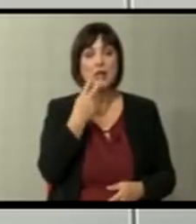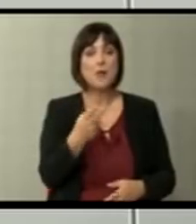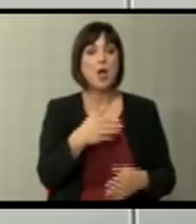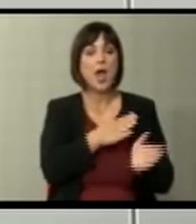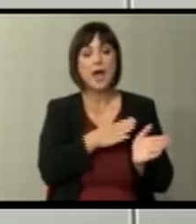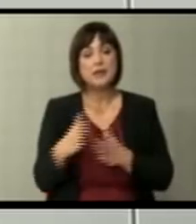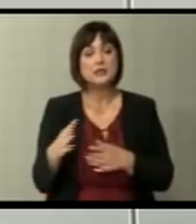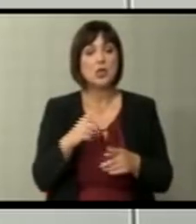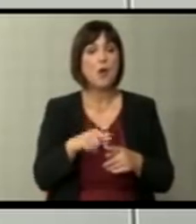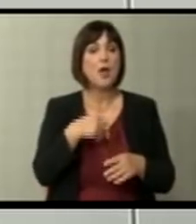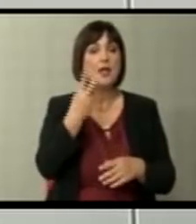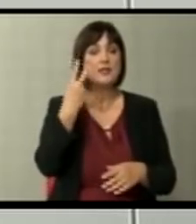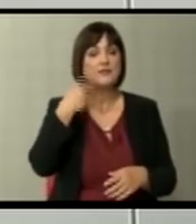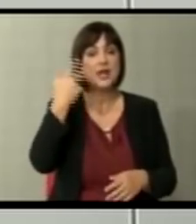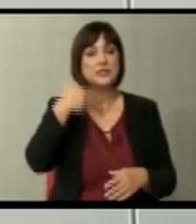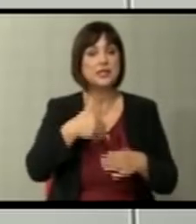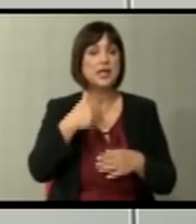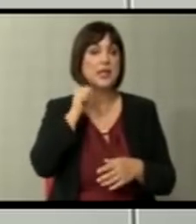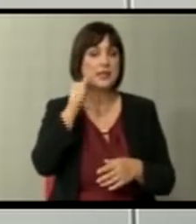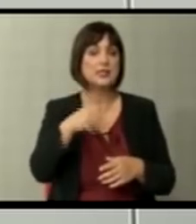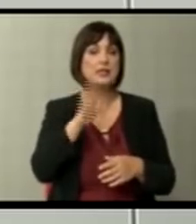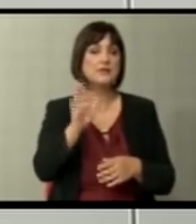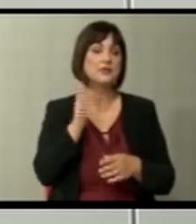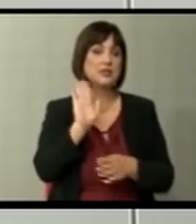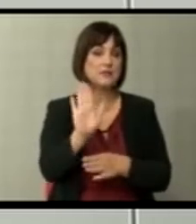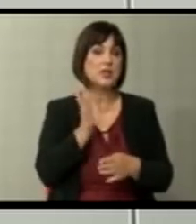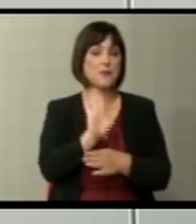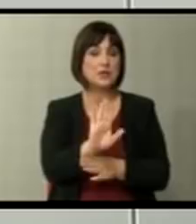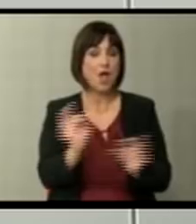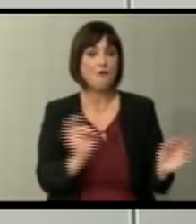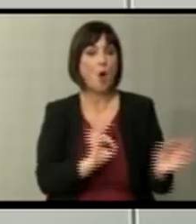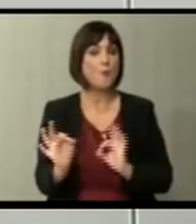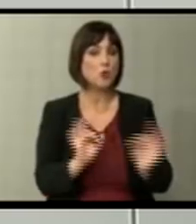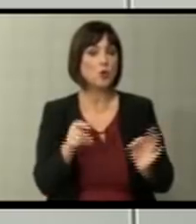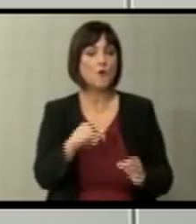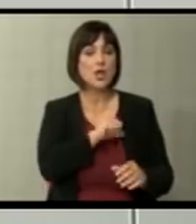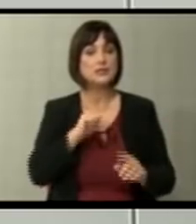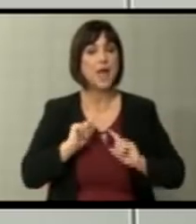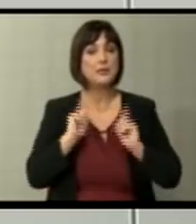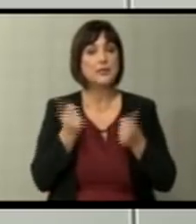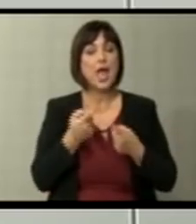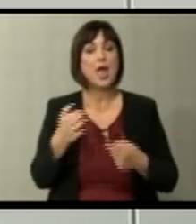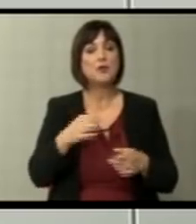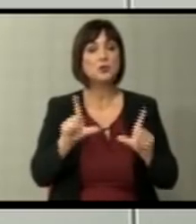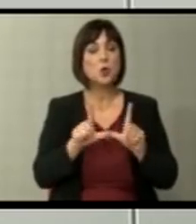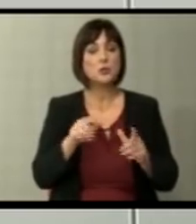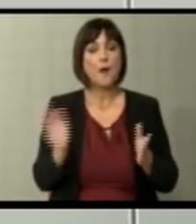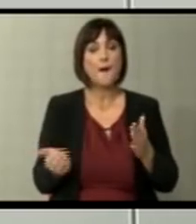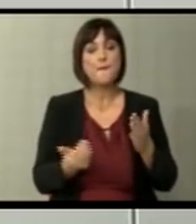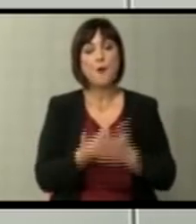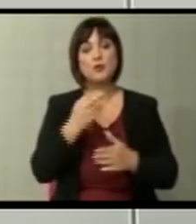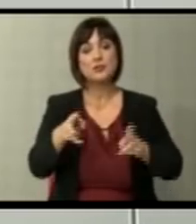постојани последни два-три дена видните представници на подготовката на овој самит на Европската Унија повторно се